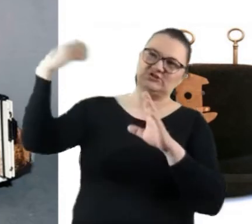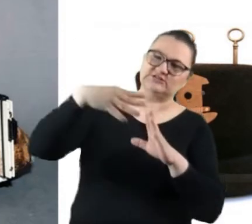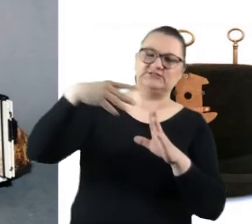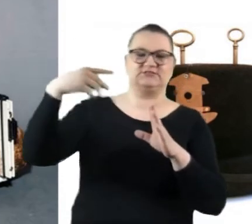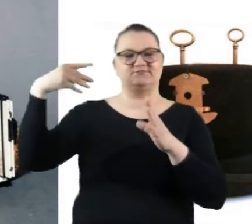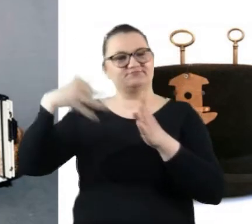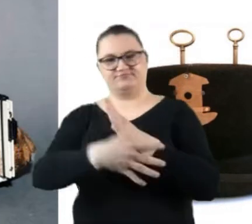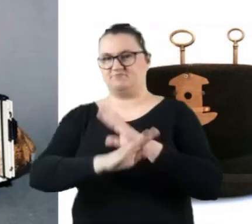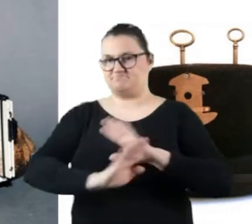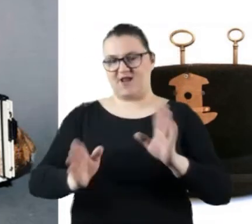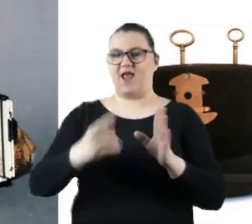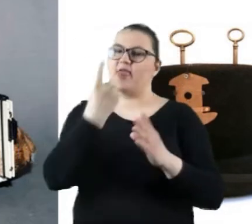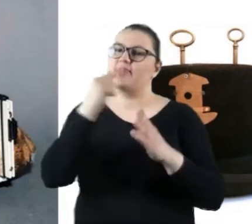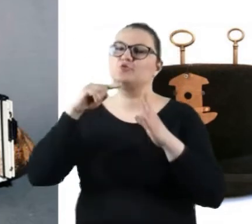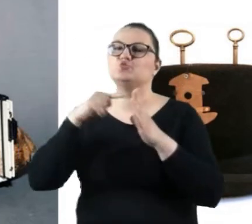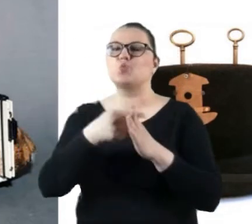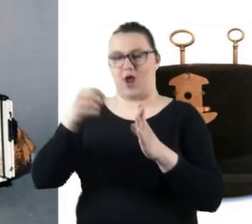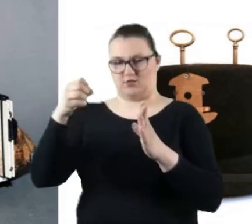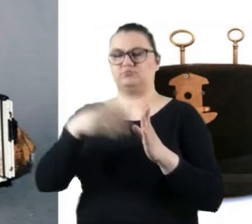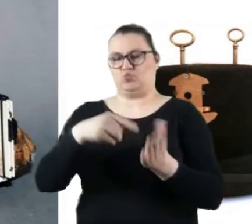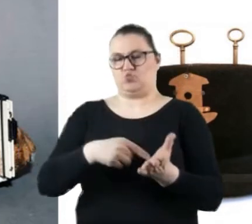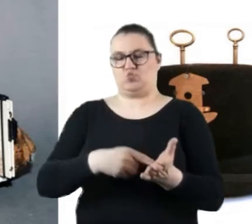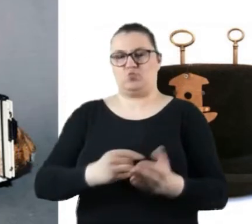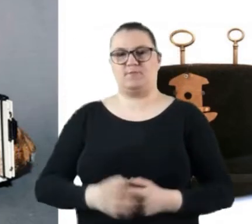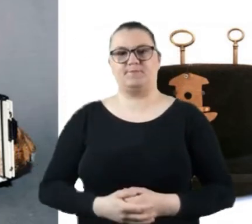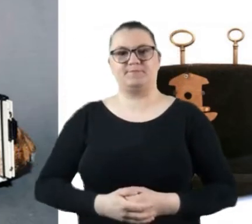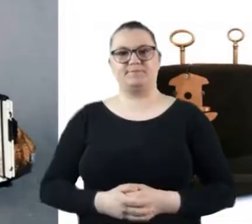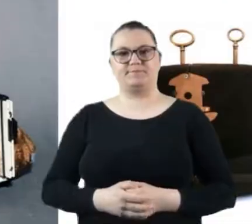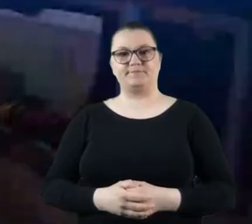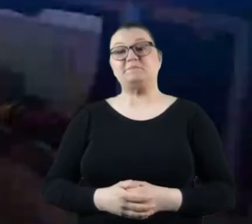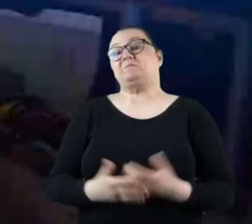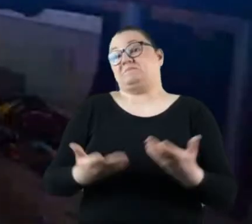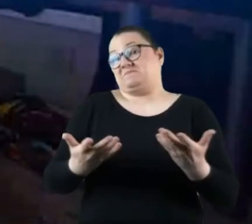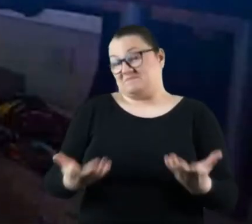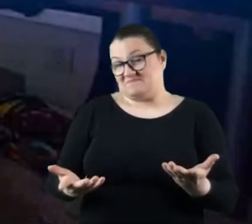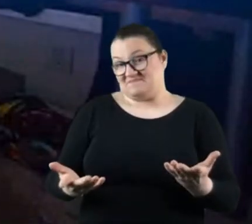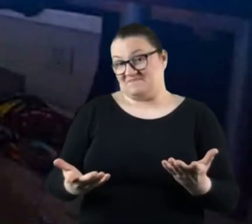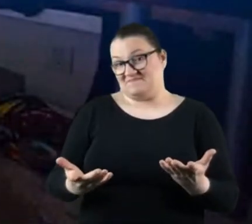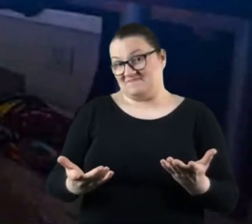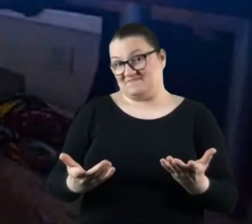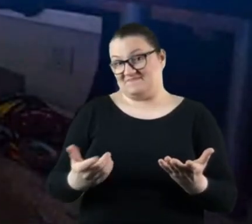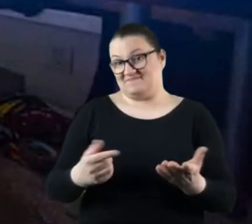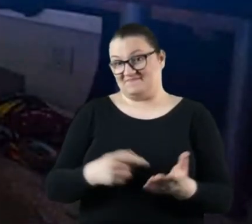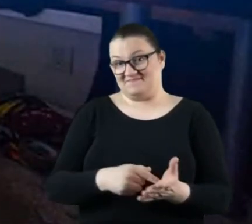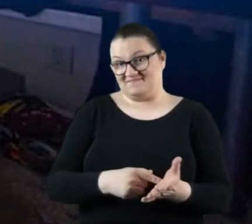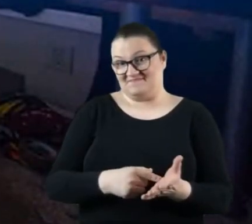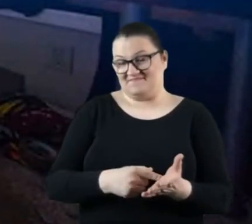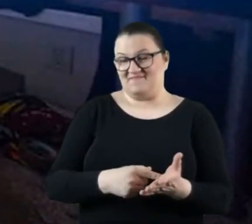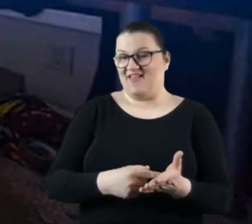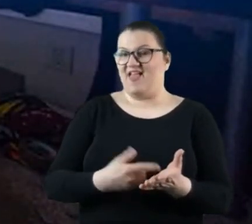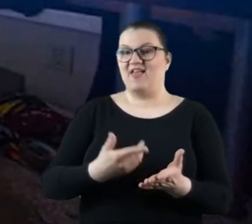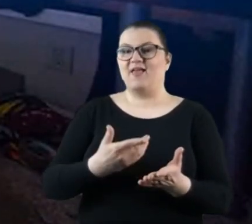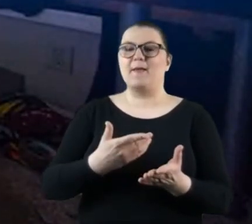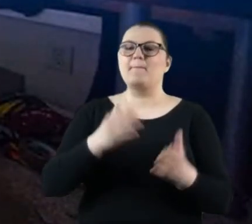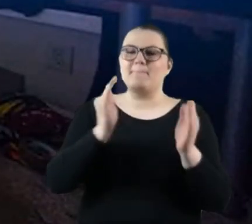światła, oprócz tego, które będzie wpadać przez nasz otworek. Tak więc nie tylko małe